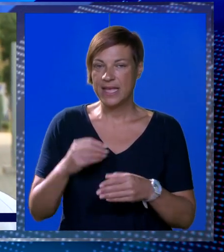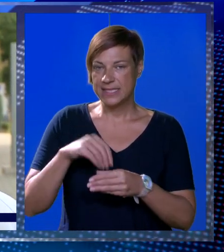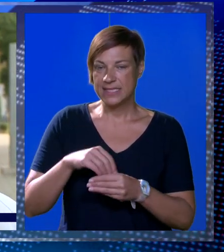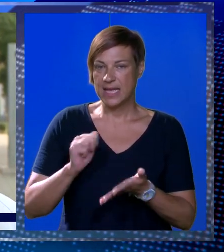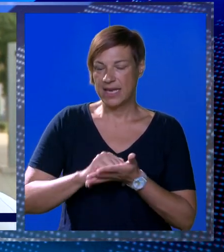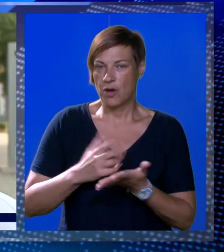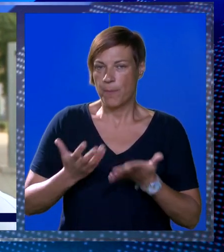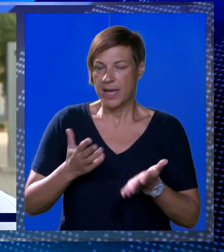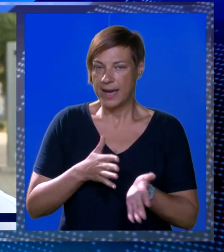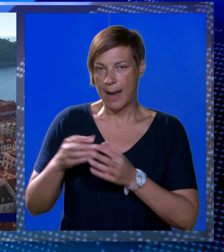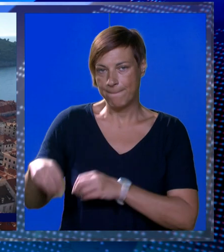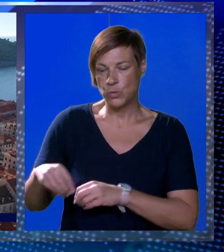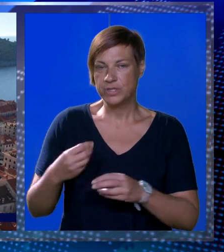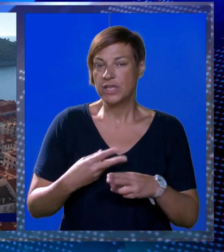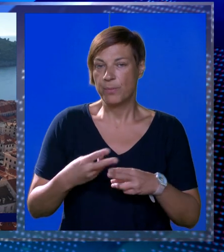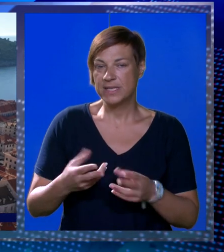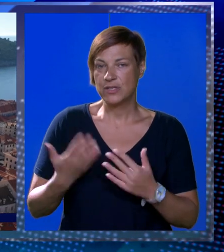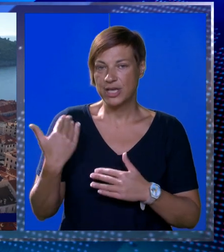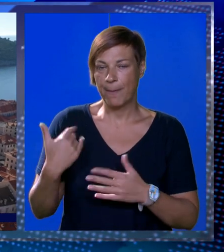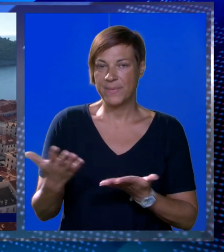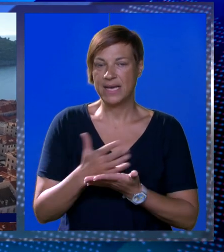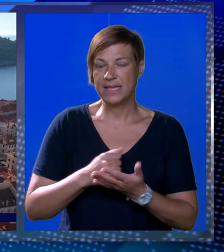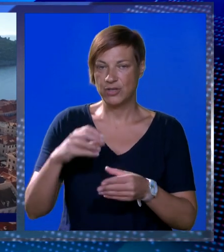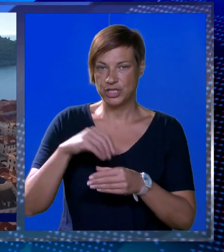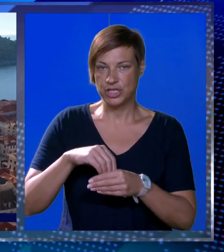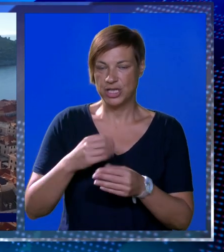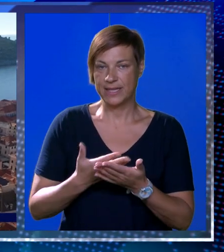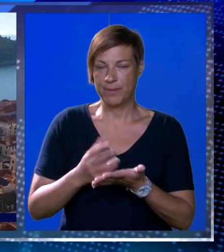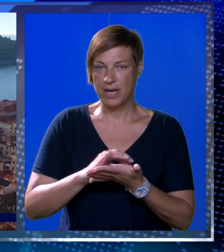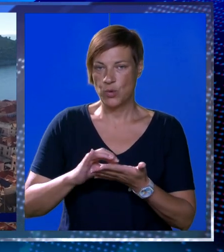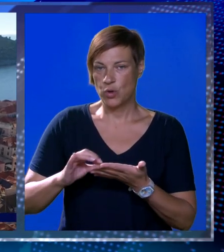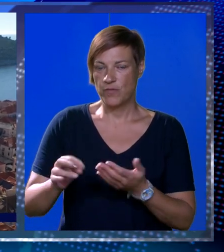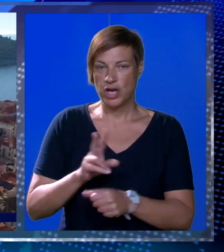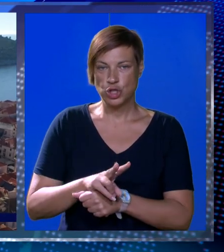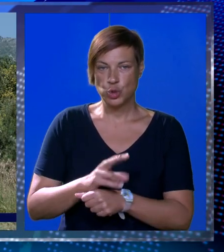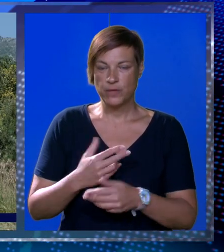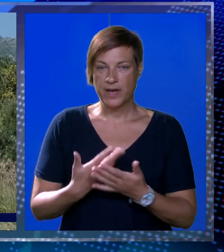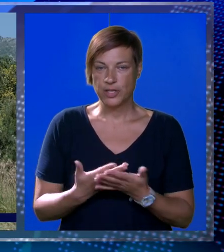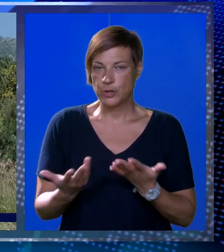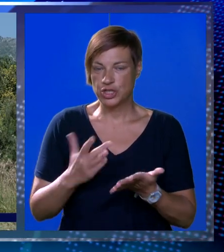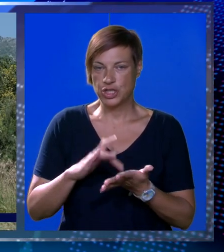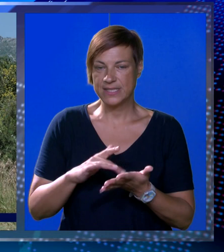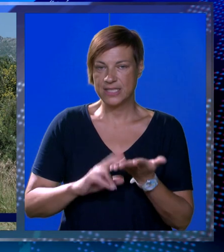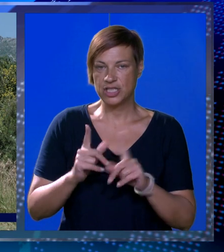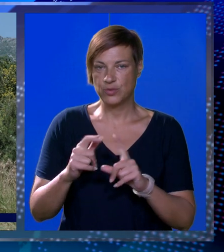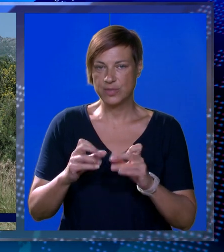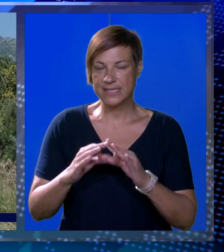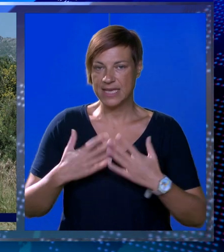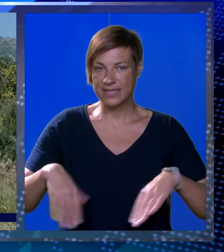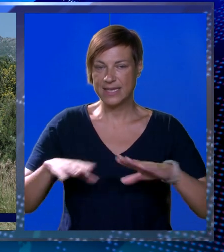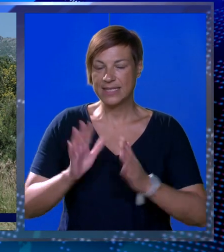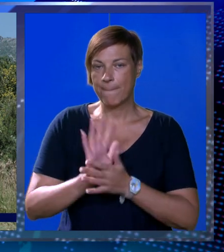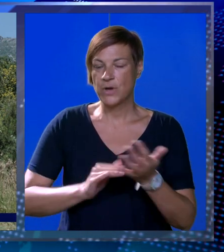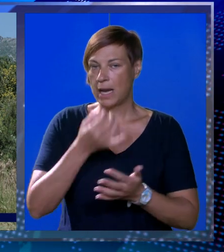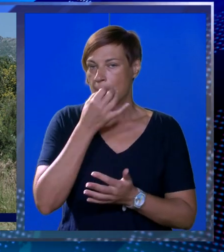Stan je nakon medijske hajke napustio, a obrazloženje je bilo kako je koristio stan temeljem ugovora o čuvanju. Što se tiče anuncijate na